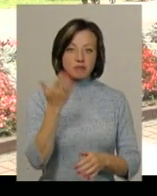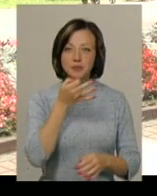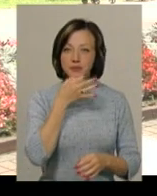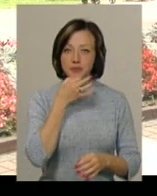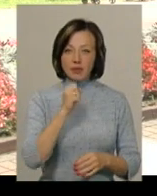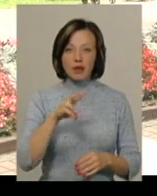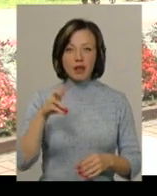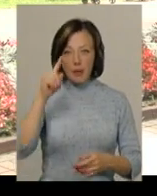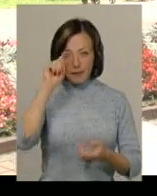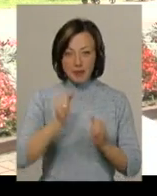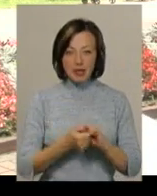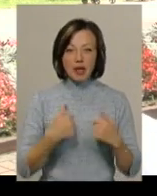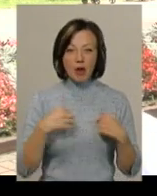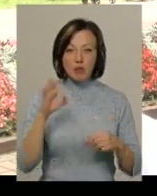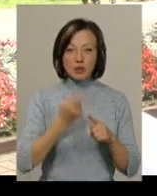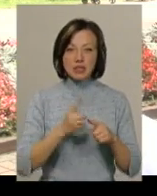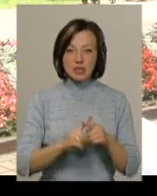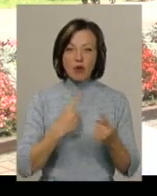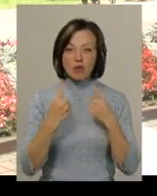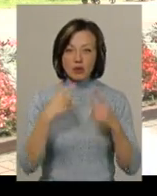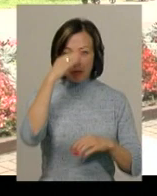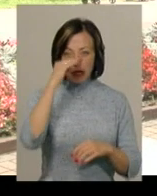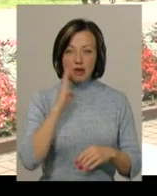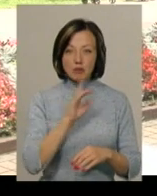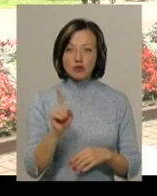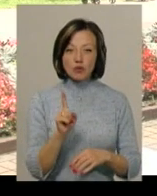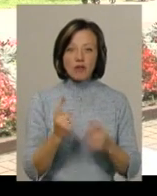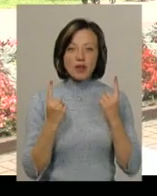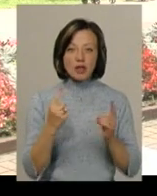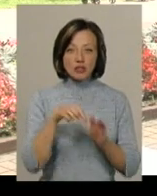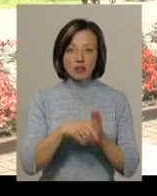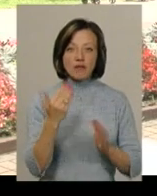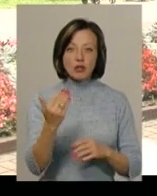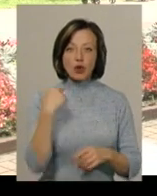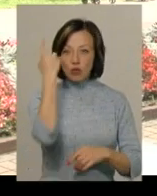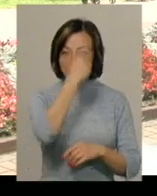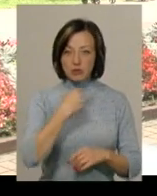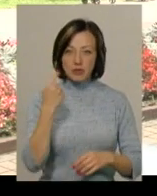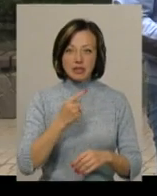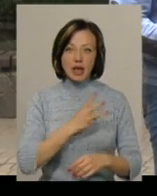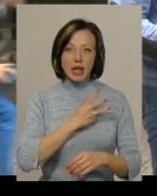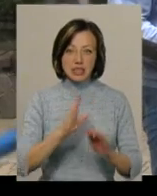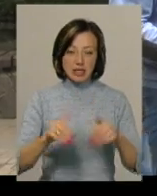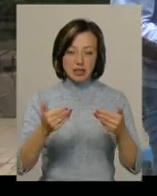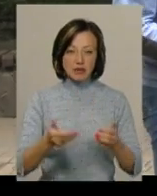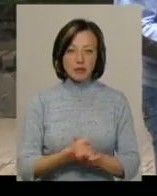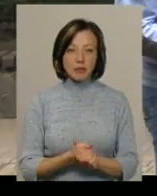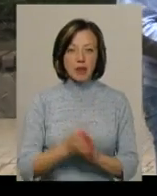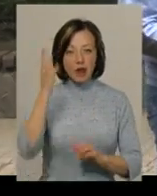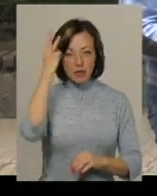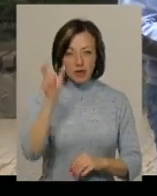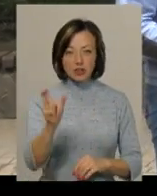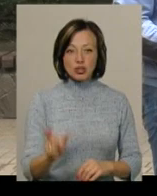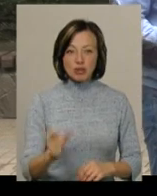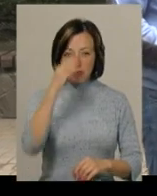смак, але пам'ятайте, і я про це буду зараз з батьками говорити, що велика роль – це ваша особиста ініціатива». Хмельничанин Андрій